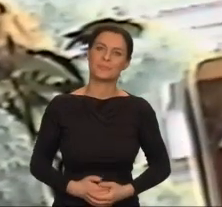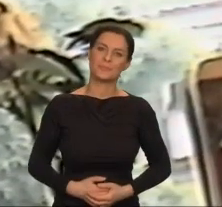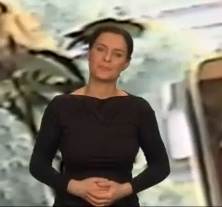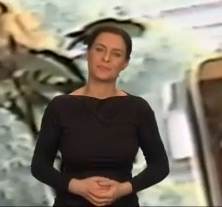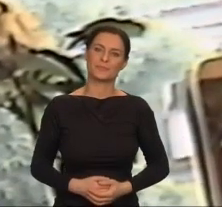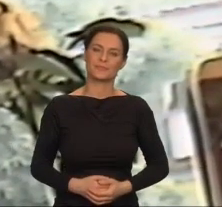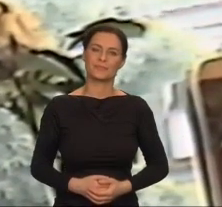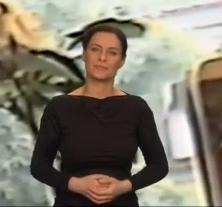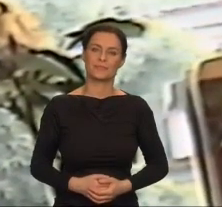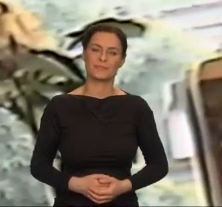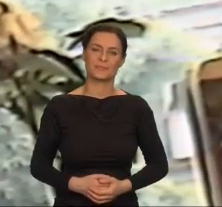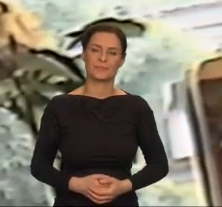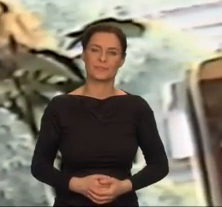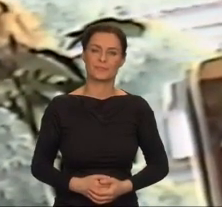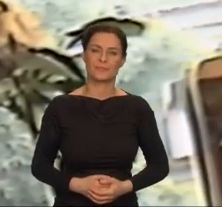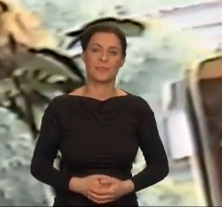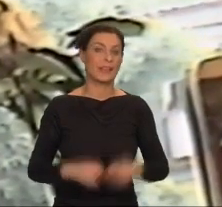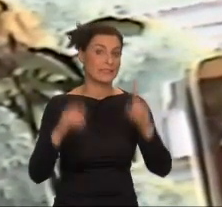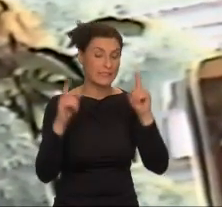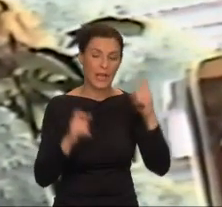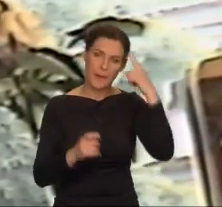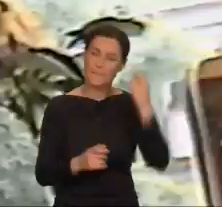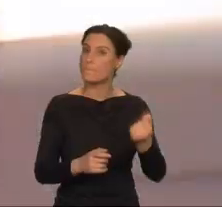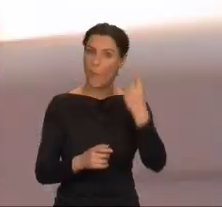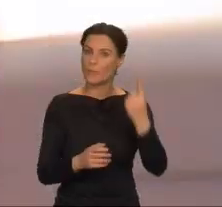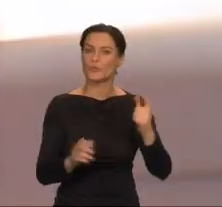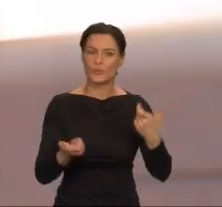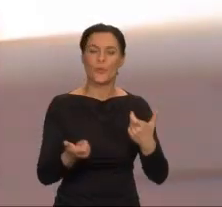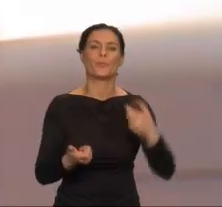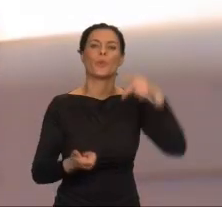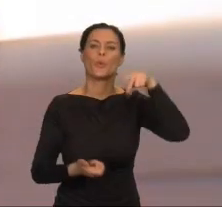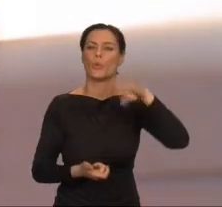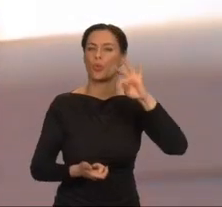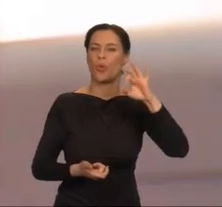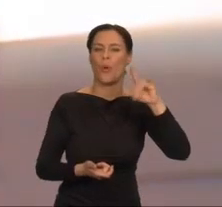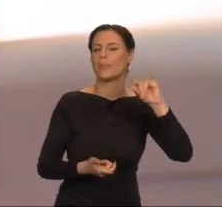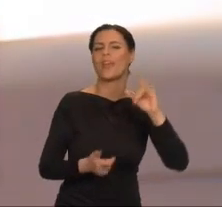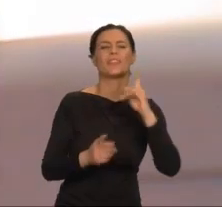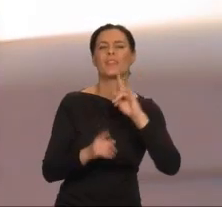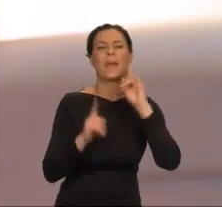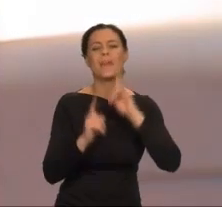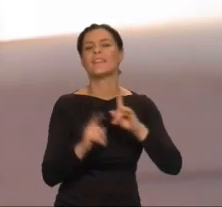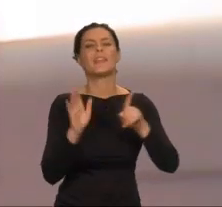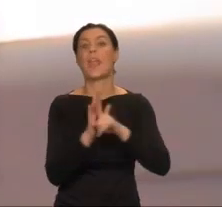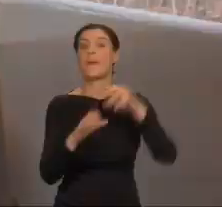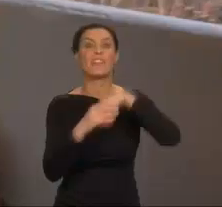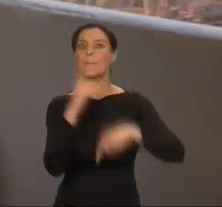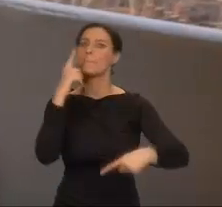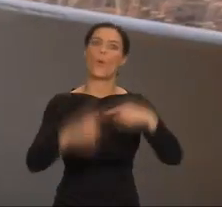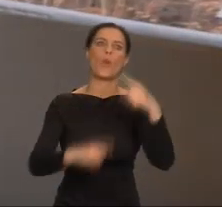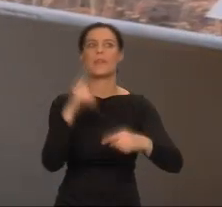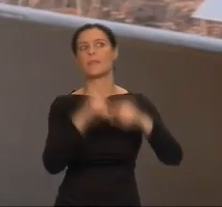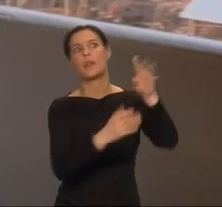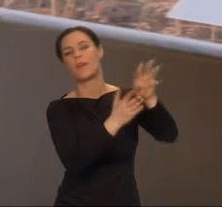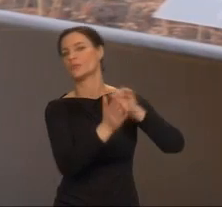Zaczęło od pomysłu napisania utopii, takiej, która nie byłaby politycznym wzorcem.